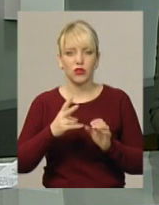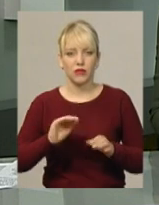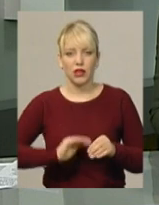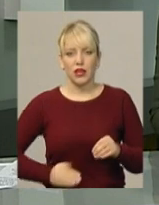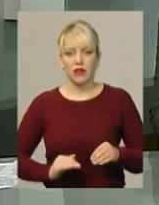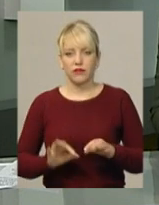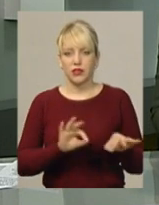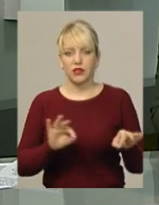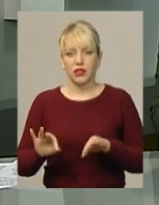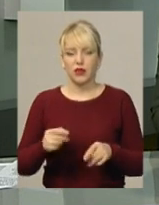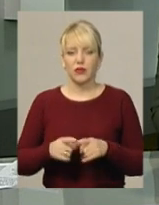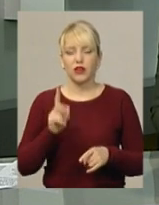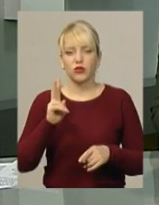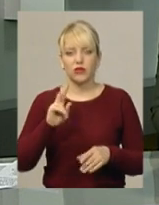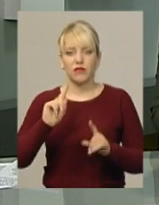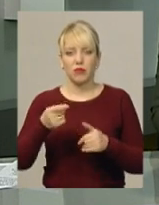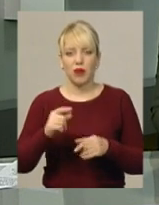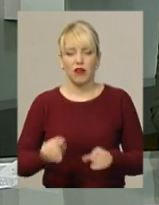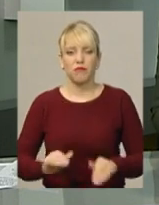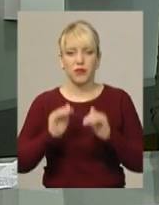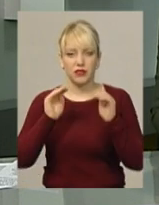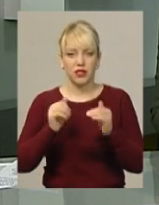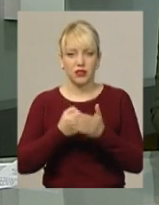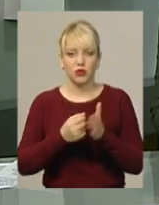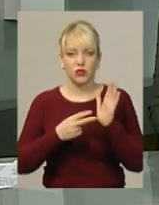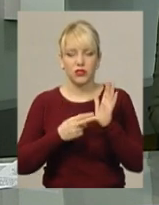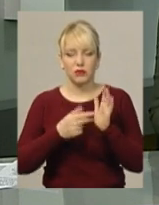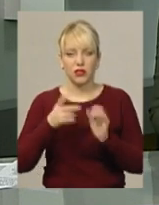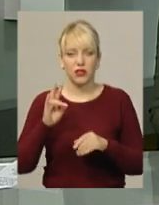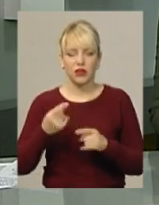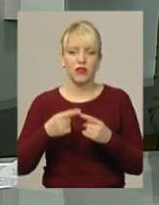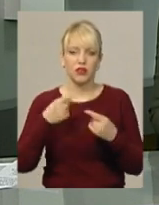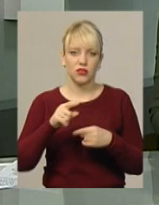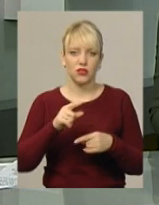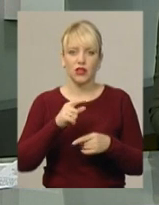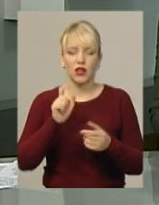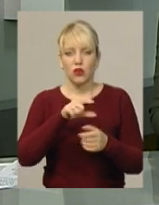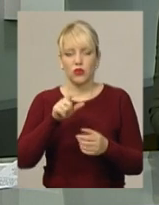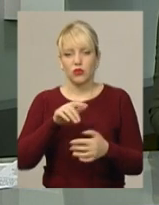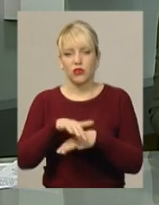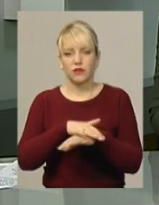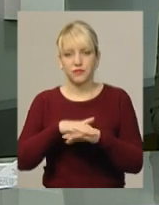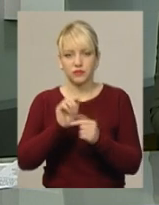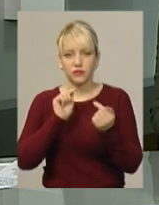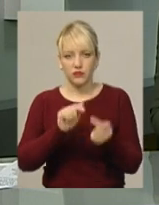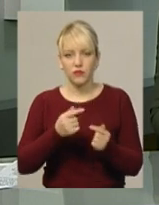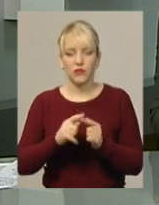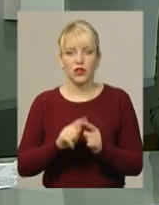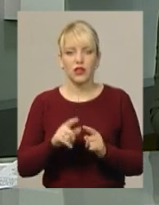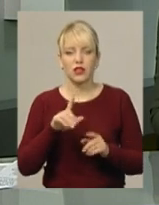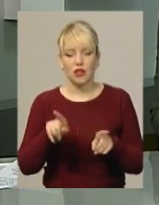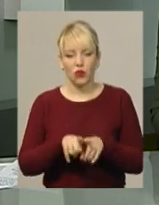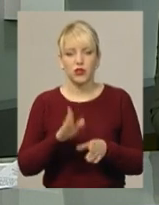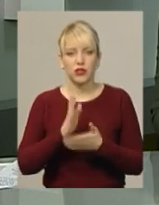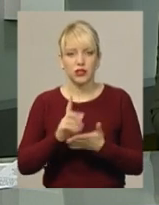Деякі вимагали підняти вартість проїзду до 7 гривень, але містяни виступили проти. Окрім маршрутних таксів, у Кам'янця-Подільському курсують комунальні автобуси,